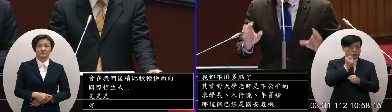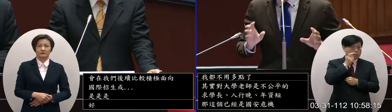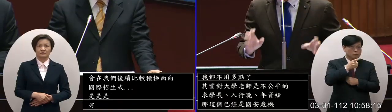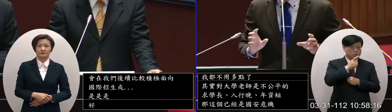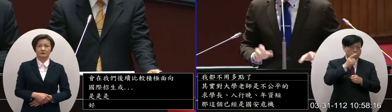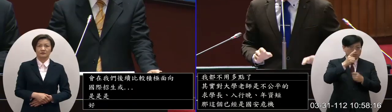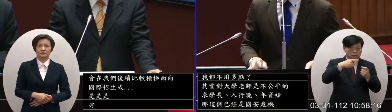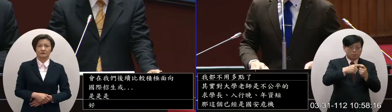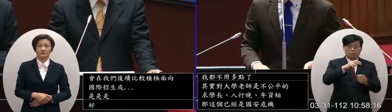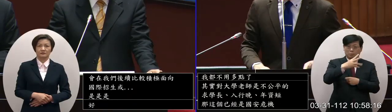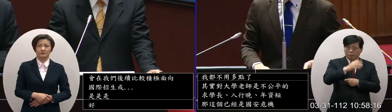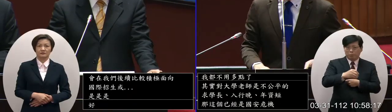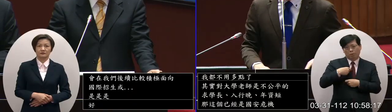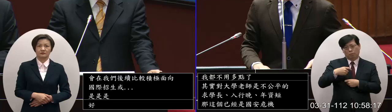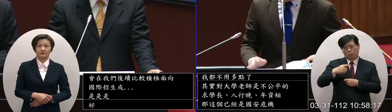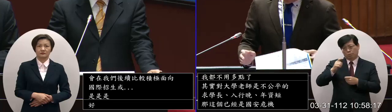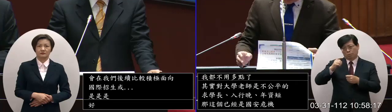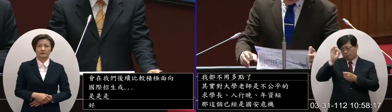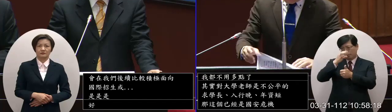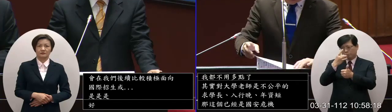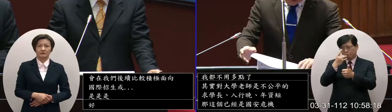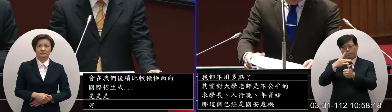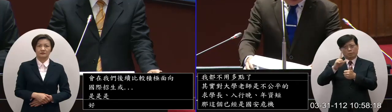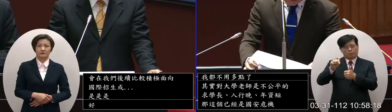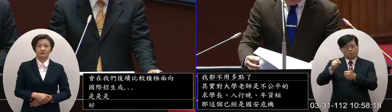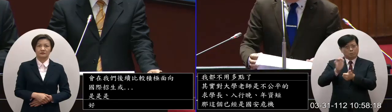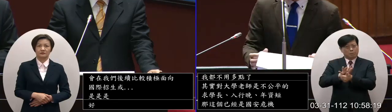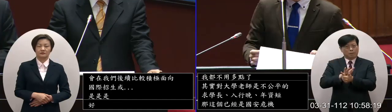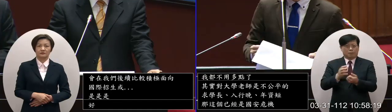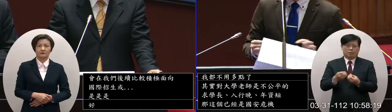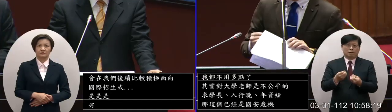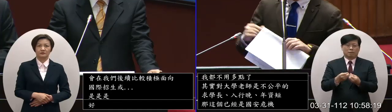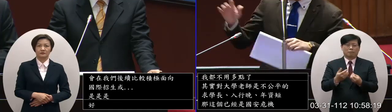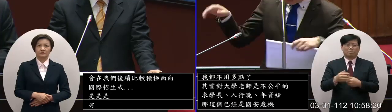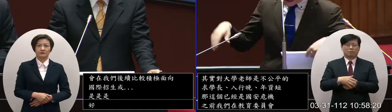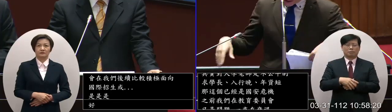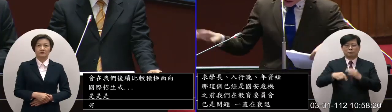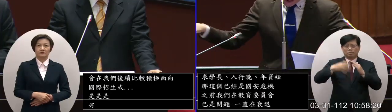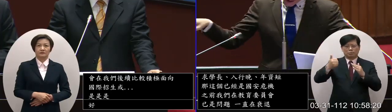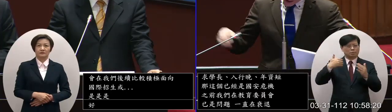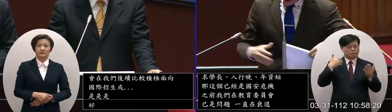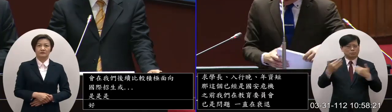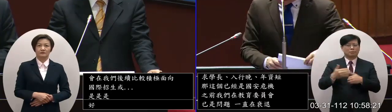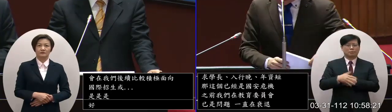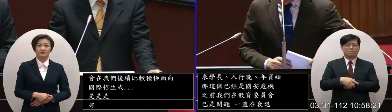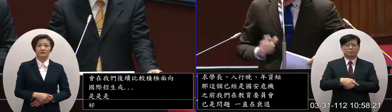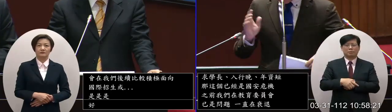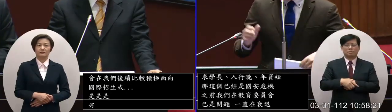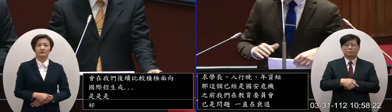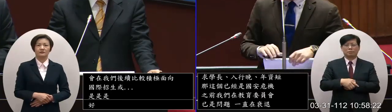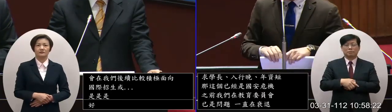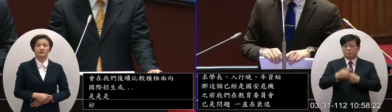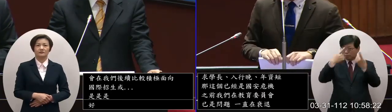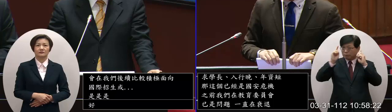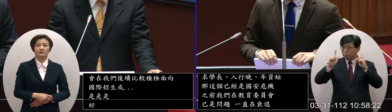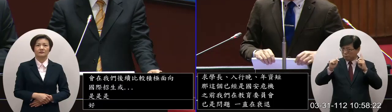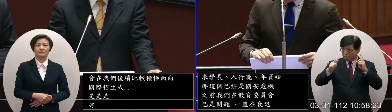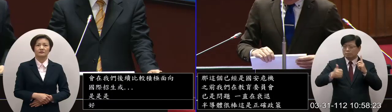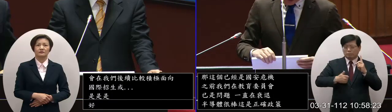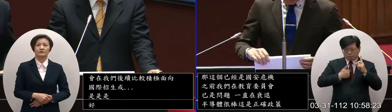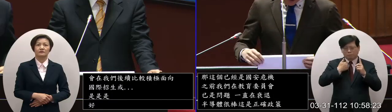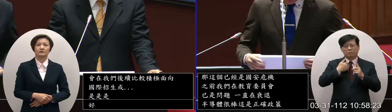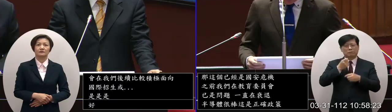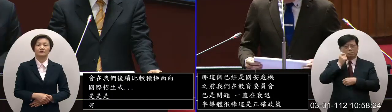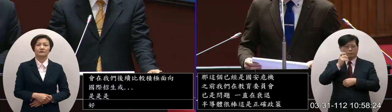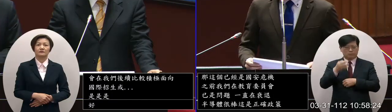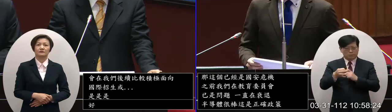問題就會找不到老師所以這個院長應該很清楚那當然再往下也直接先看大學老師這個待遇